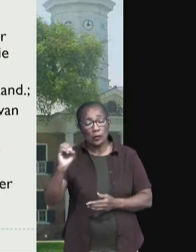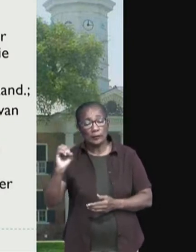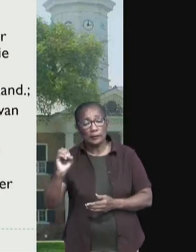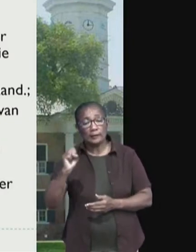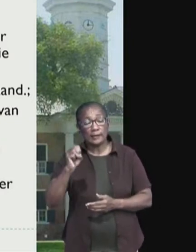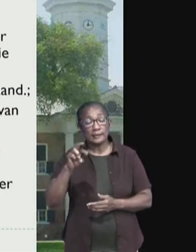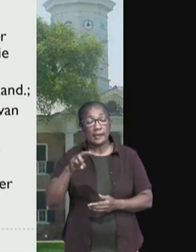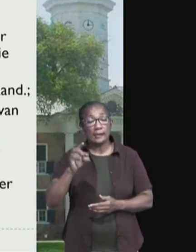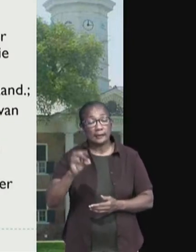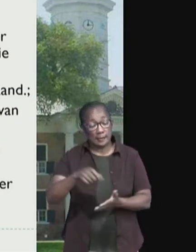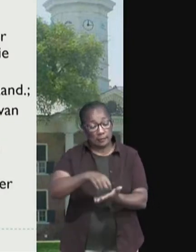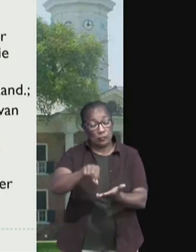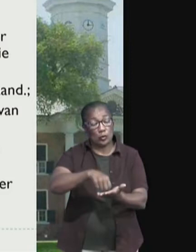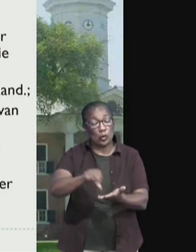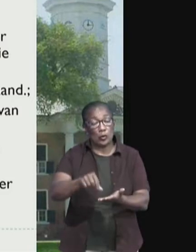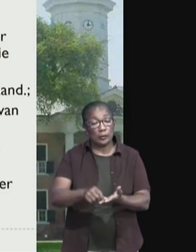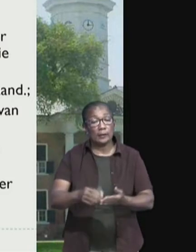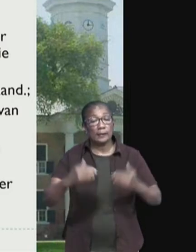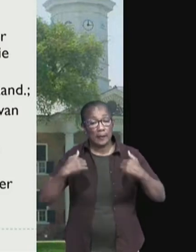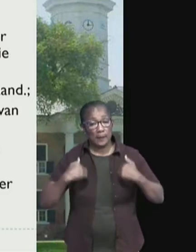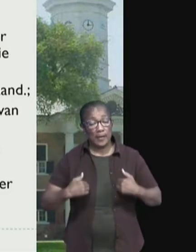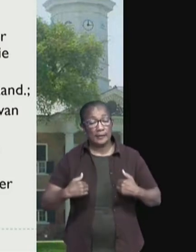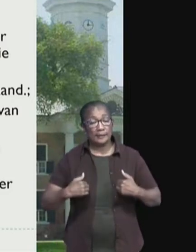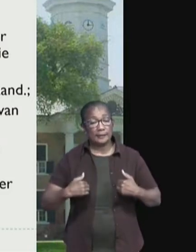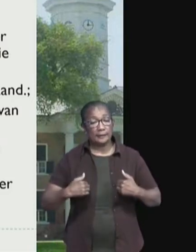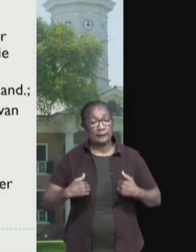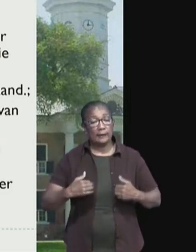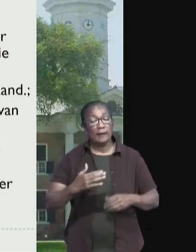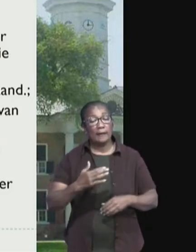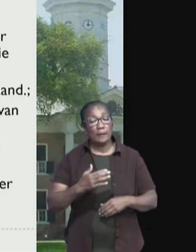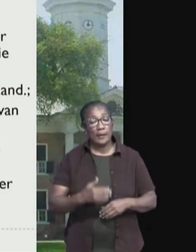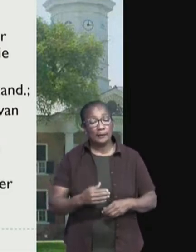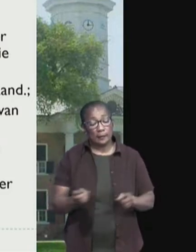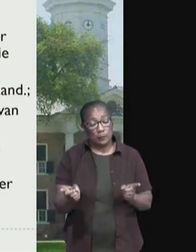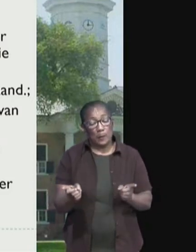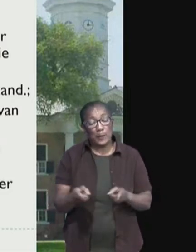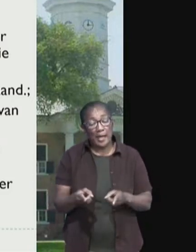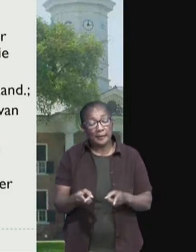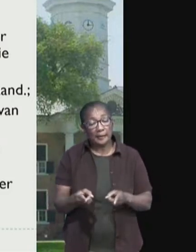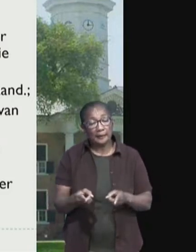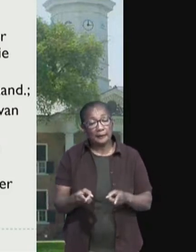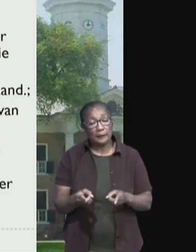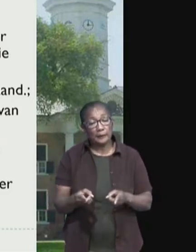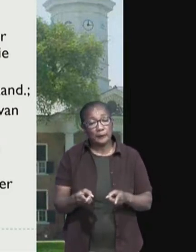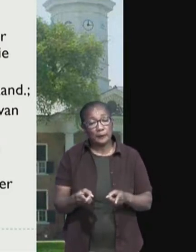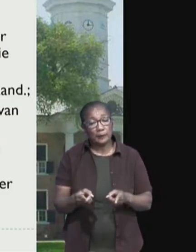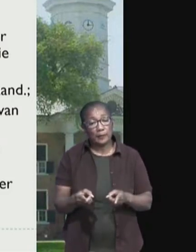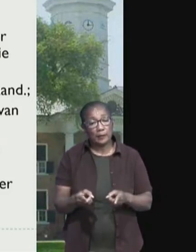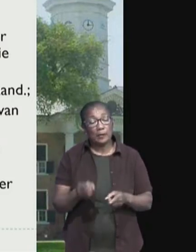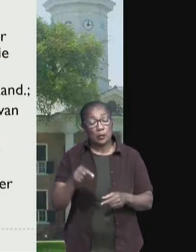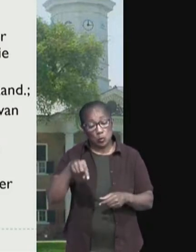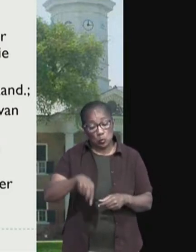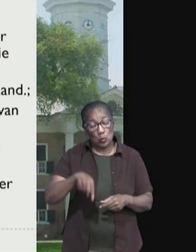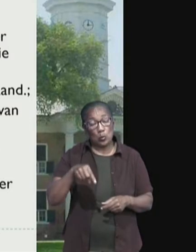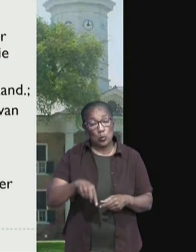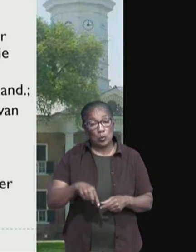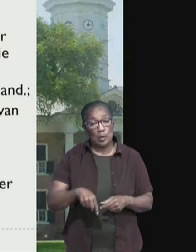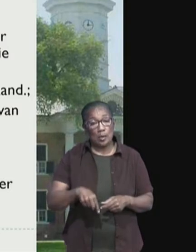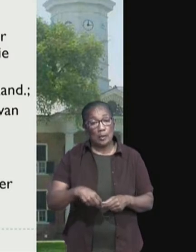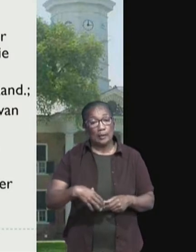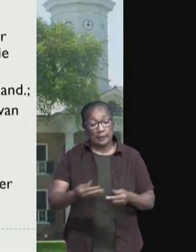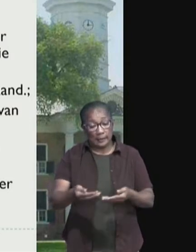uitgekeerd. De mensen met een beperking, die op dit moment op